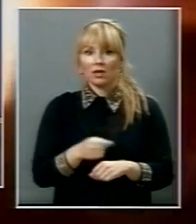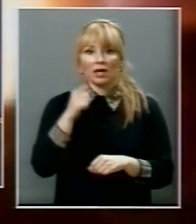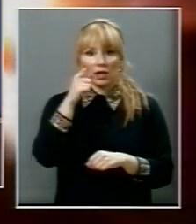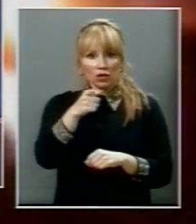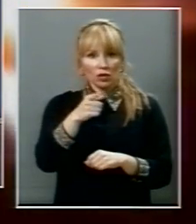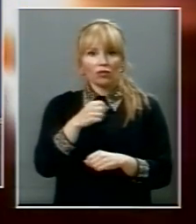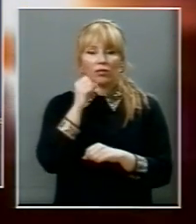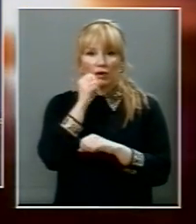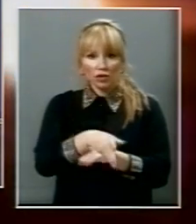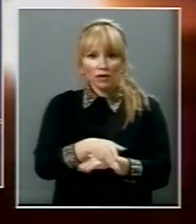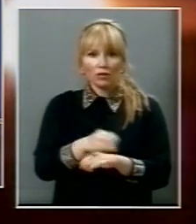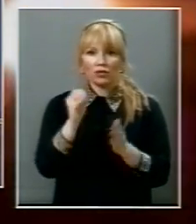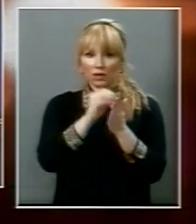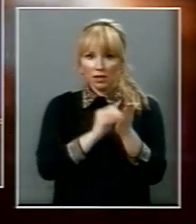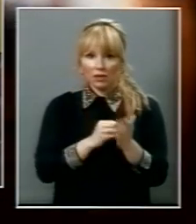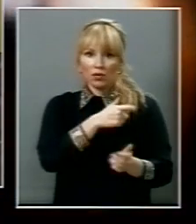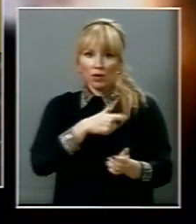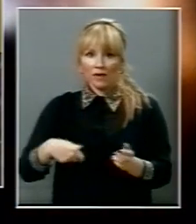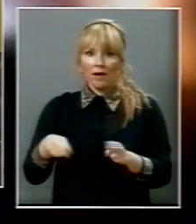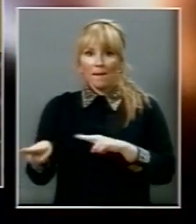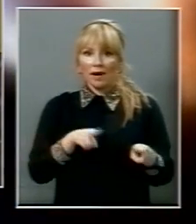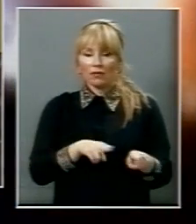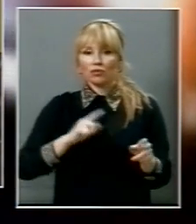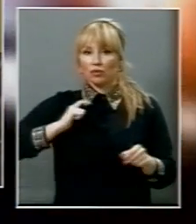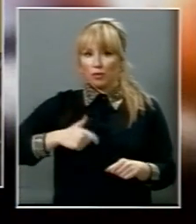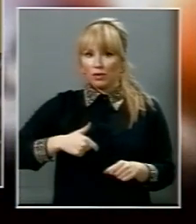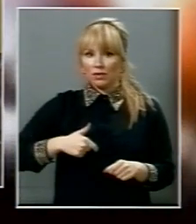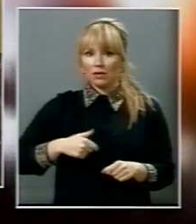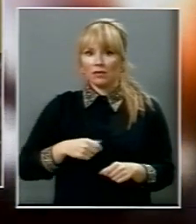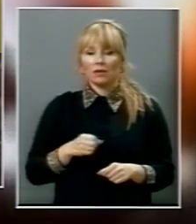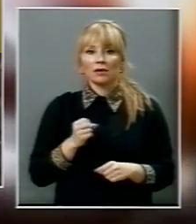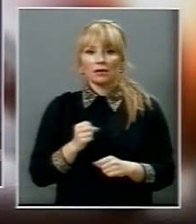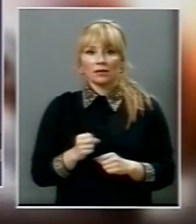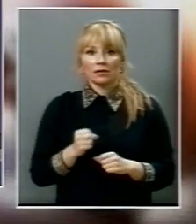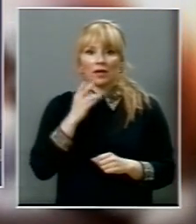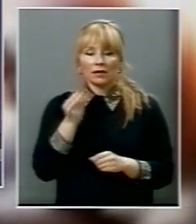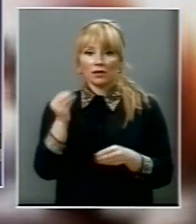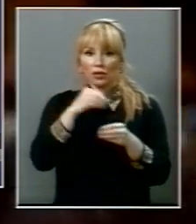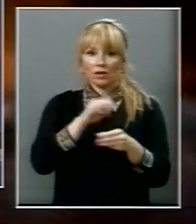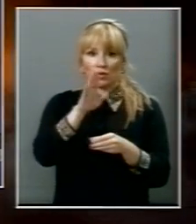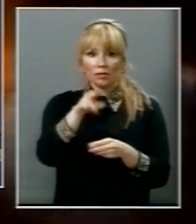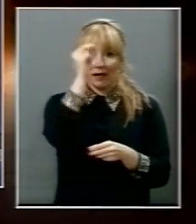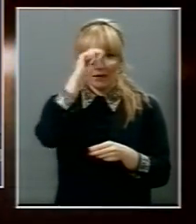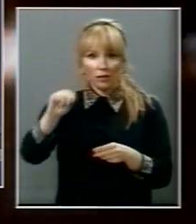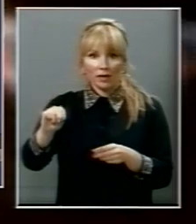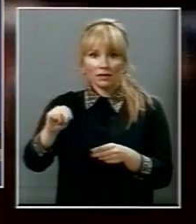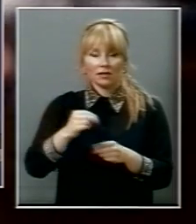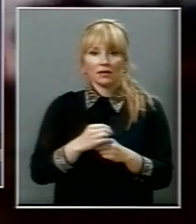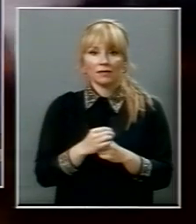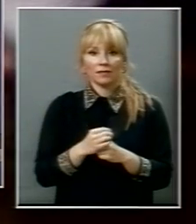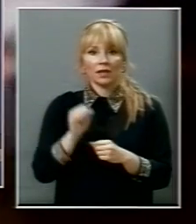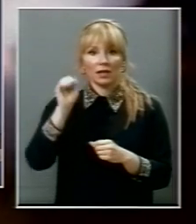Za ovu poražavajuću statistiku, krive pravosuđe i policiju. Kada dodate tome informacije